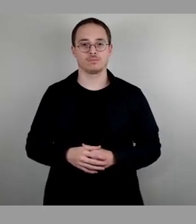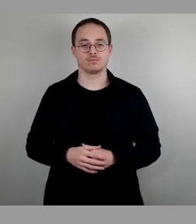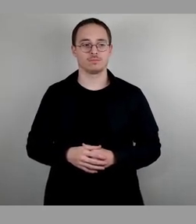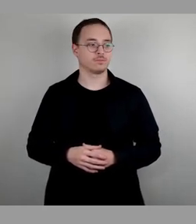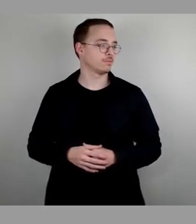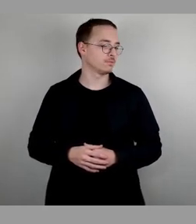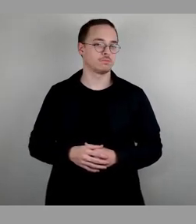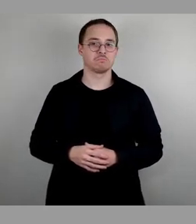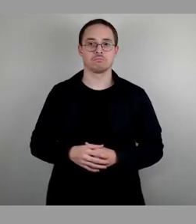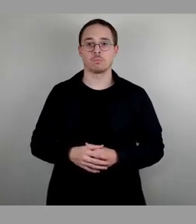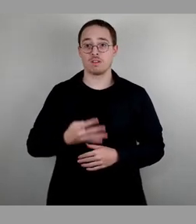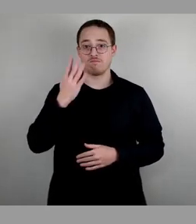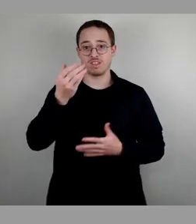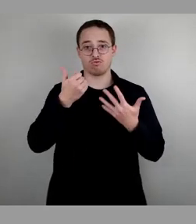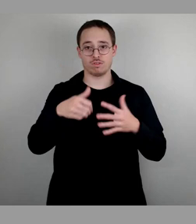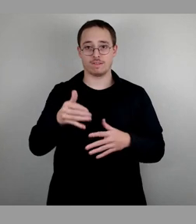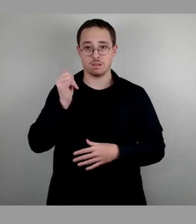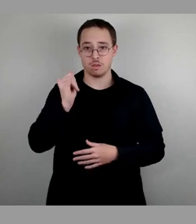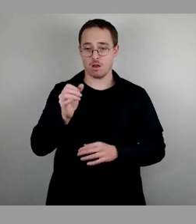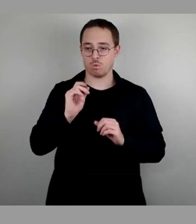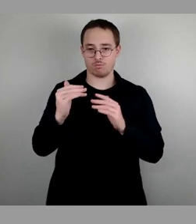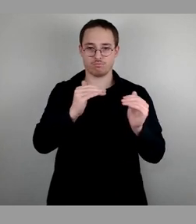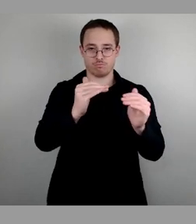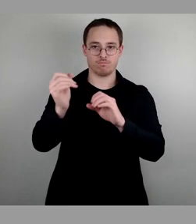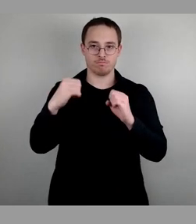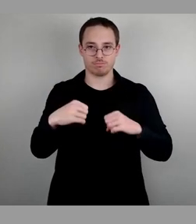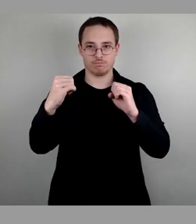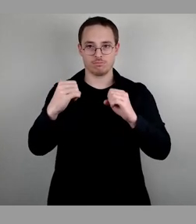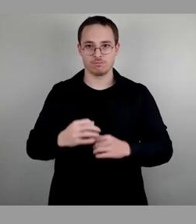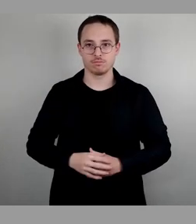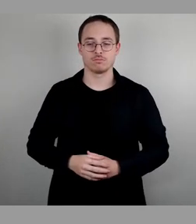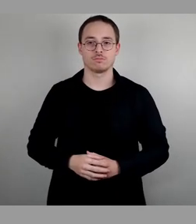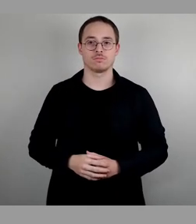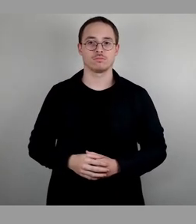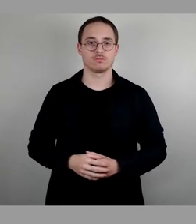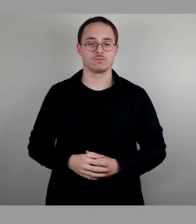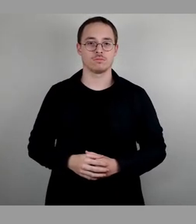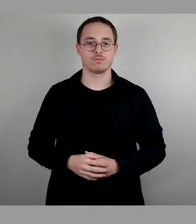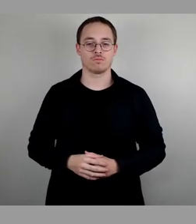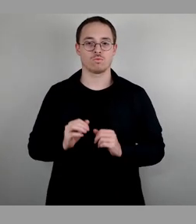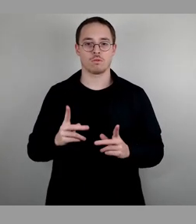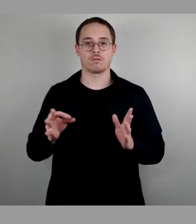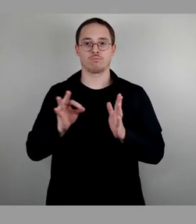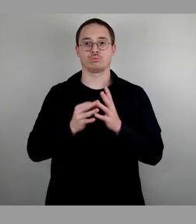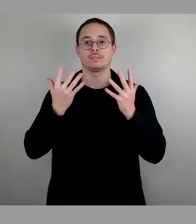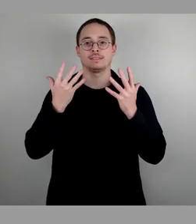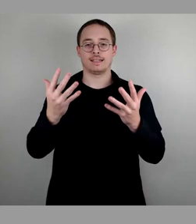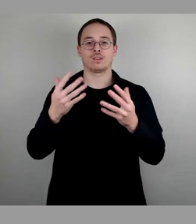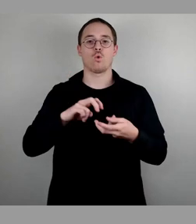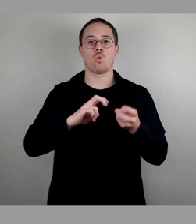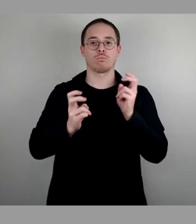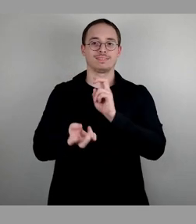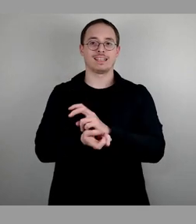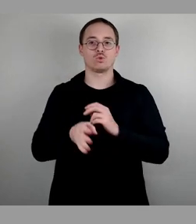Wird 64 ja auch so einstimmig beschlossen. Dann kommen wir zu Top 10. Umbesetzung Wohnbeirat. Widerspricht hier jemand der